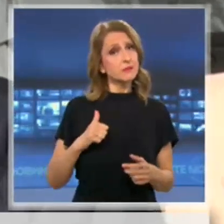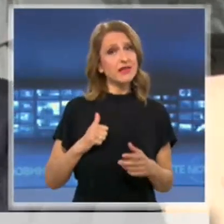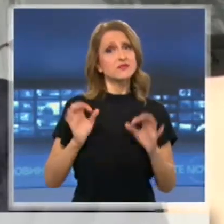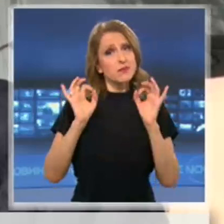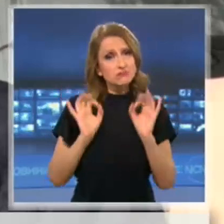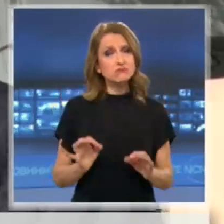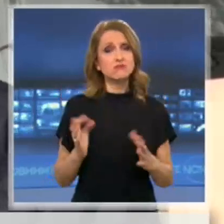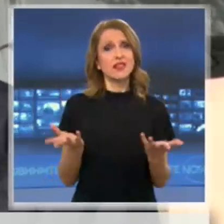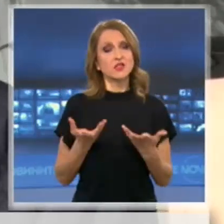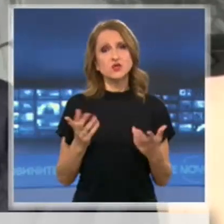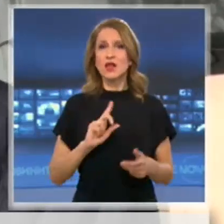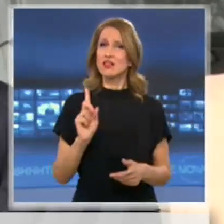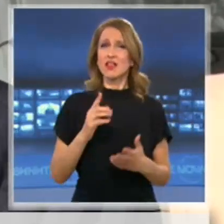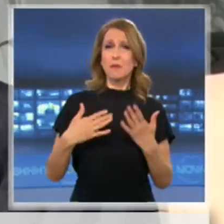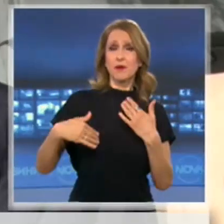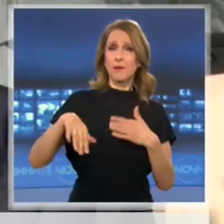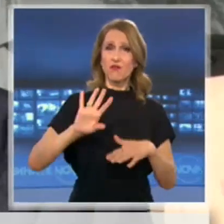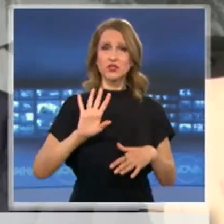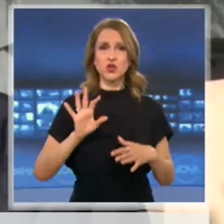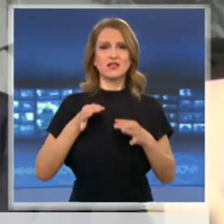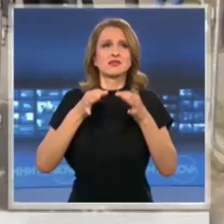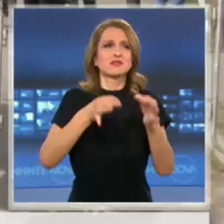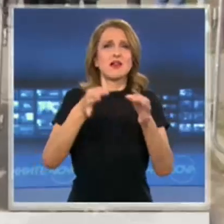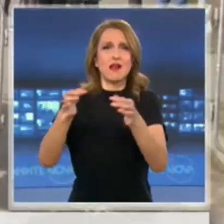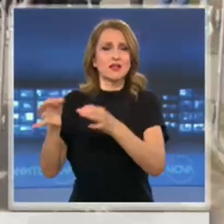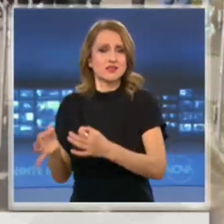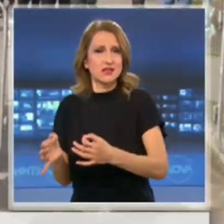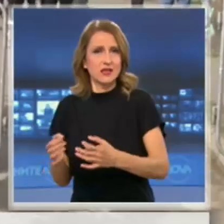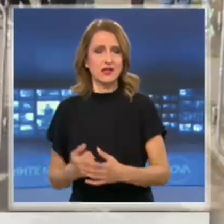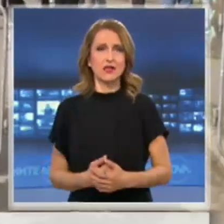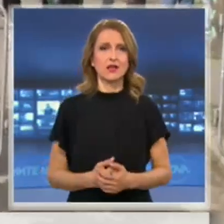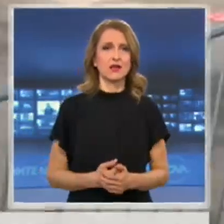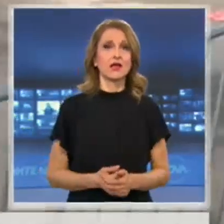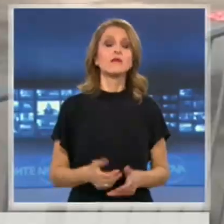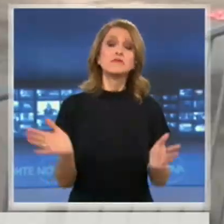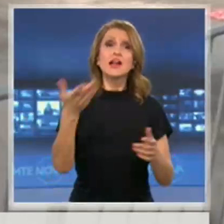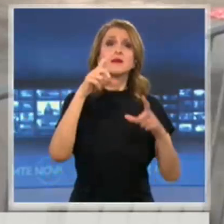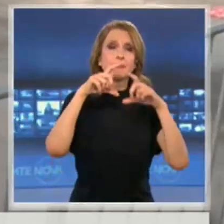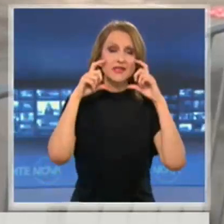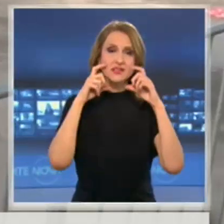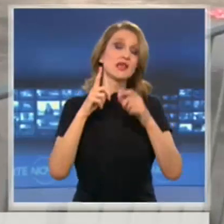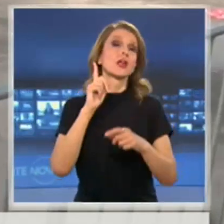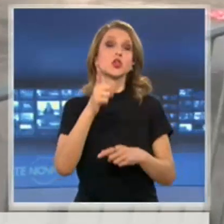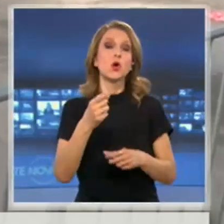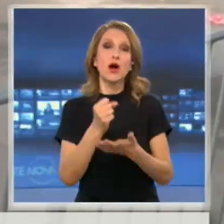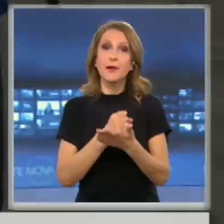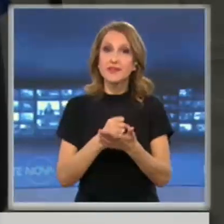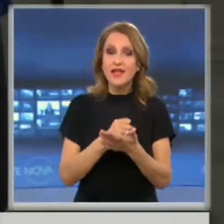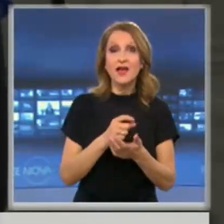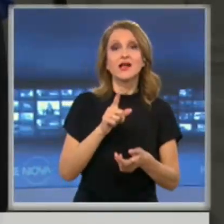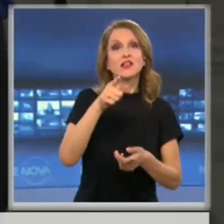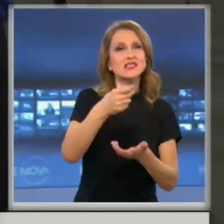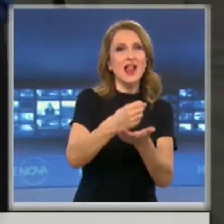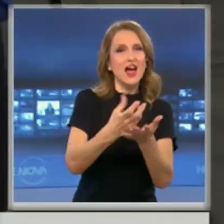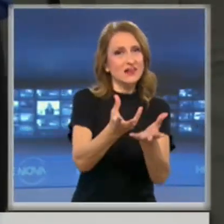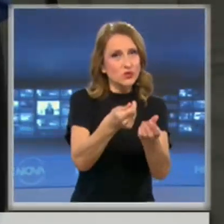неща, за да няма по-вече зараза. Изпоставете маски! До аптеки за лекарства ходи вече